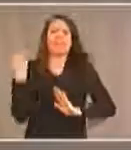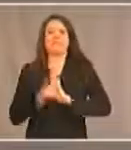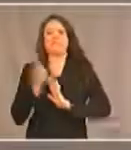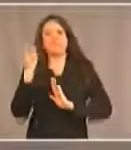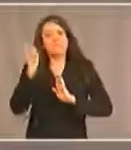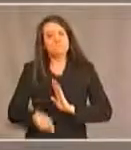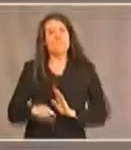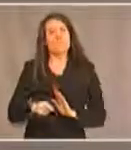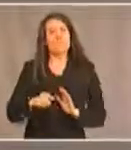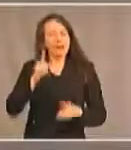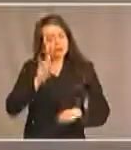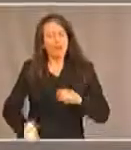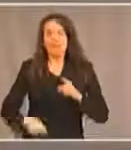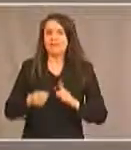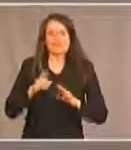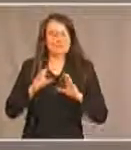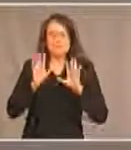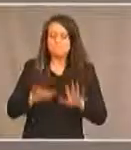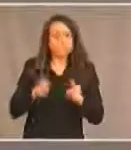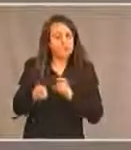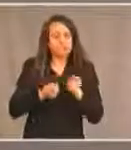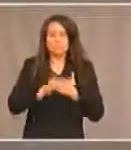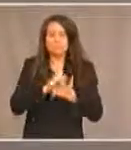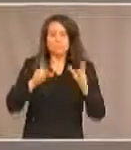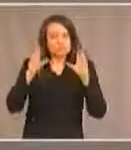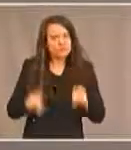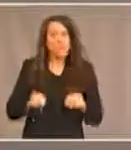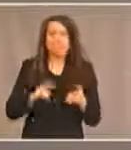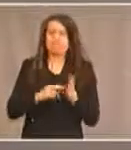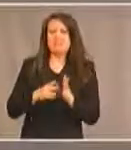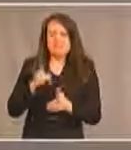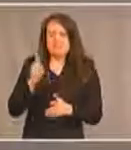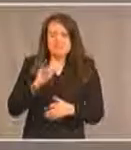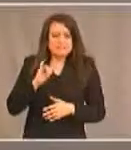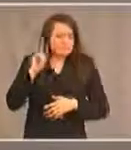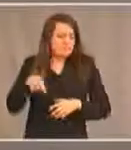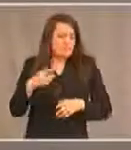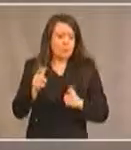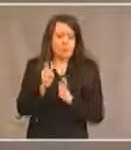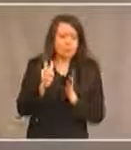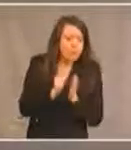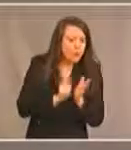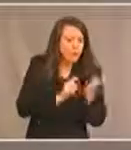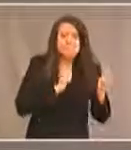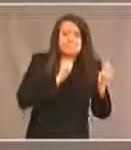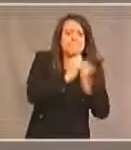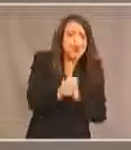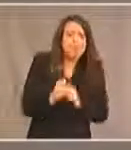pour freiner cette discrimination et si cela signifie adopter des politiques